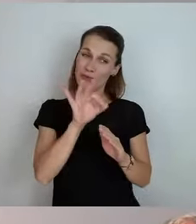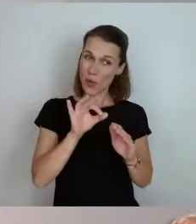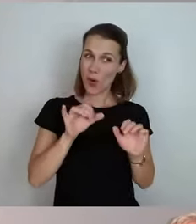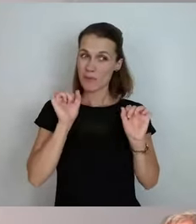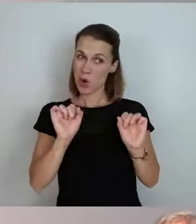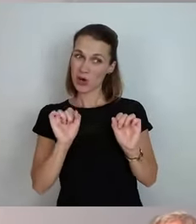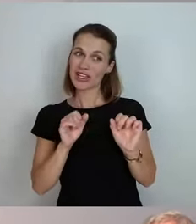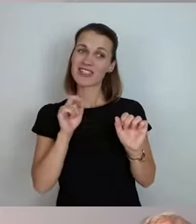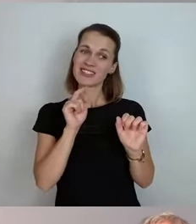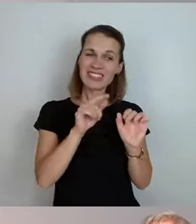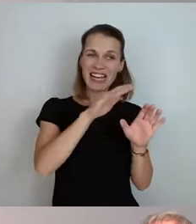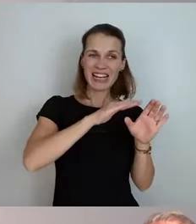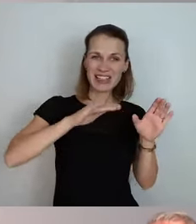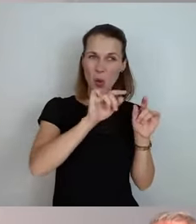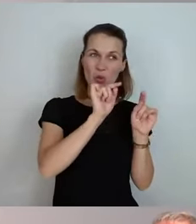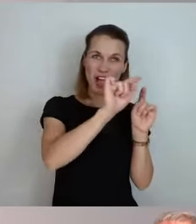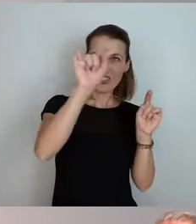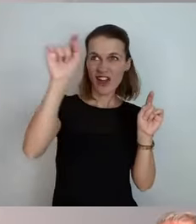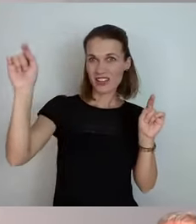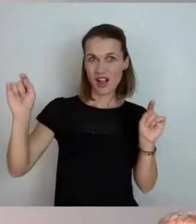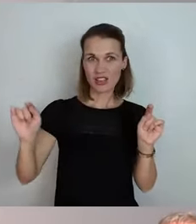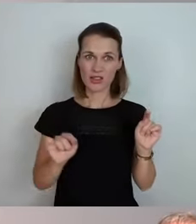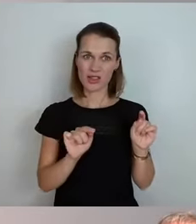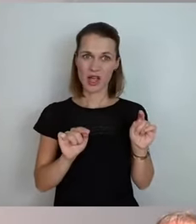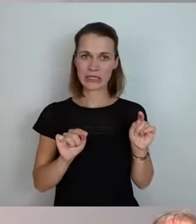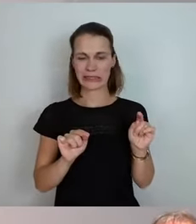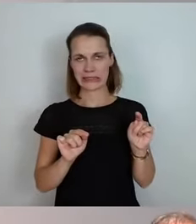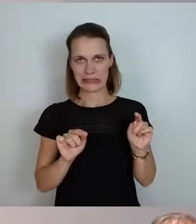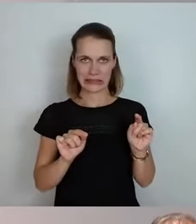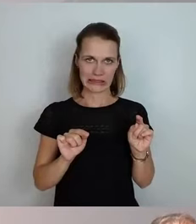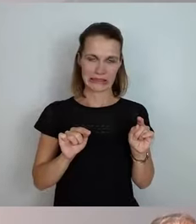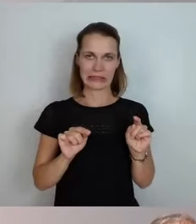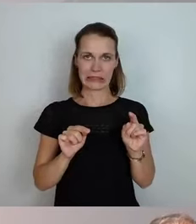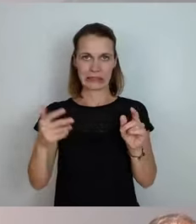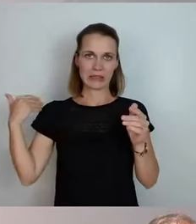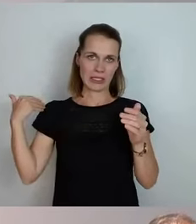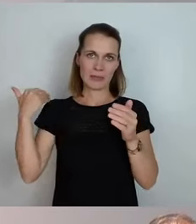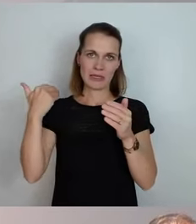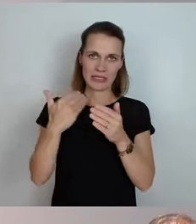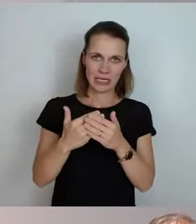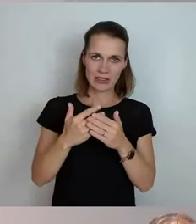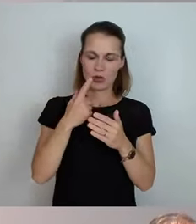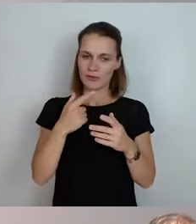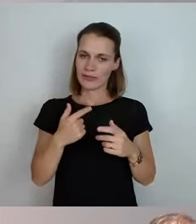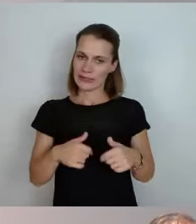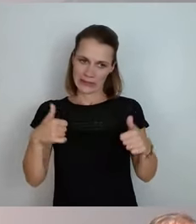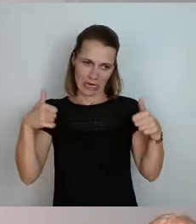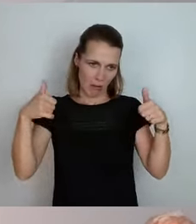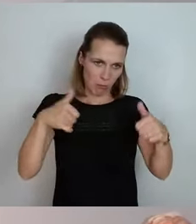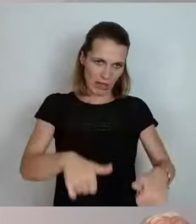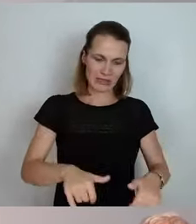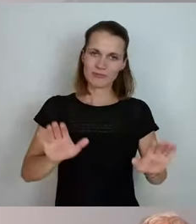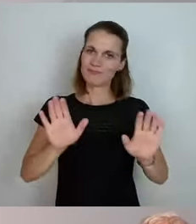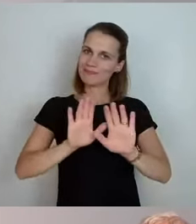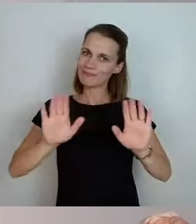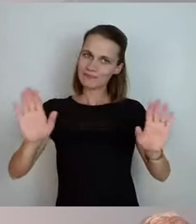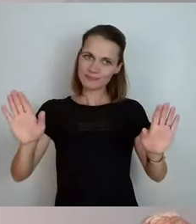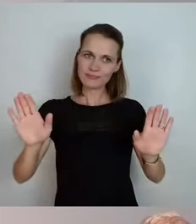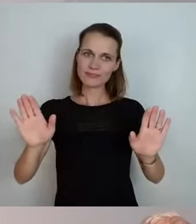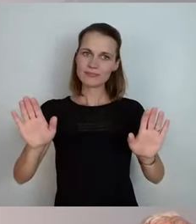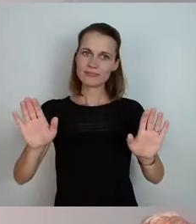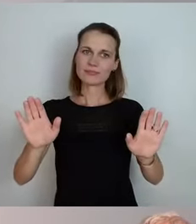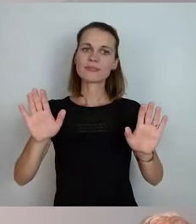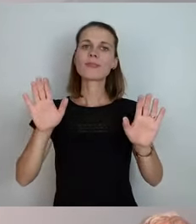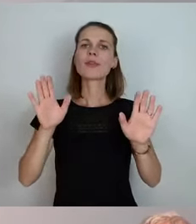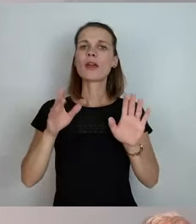und die und die Region. Das endet häufig in der Vergangenheit mit Erpressung. Das haben wir jetzt mal ausgehalten,